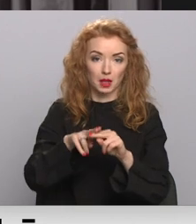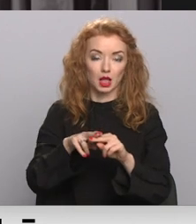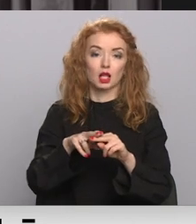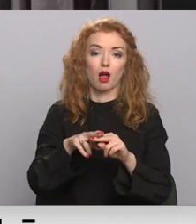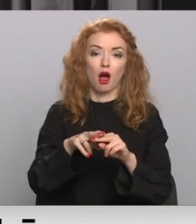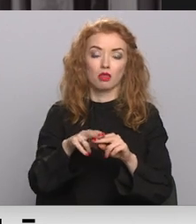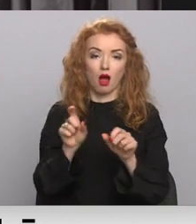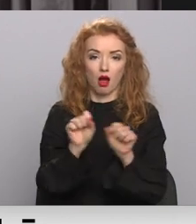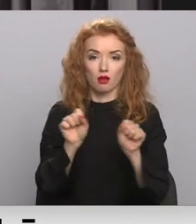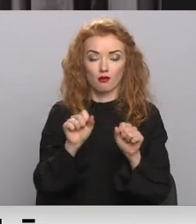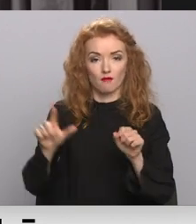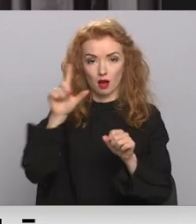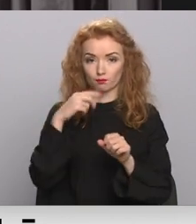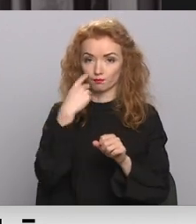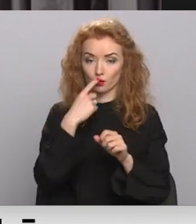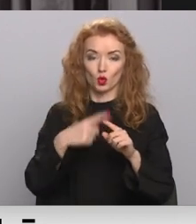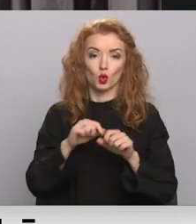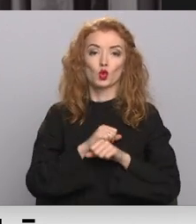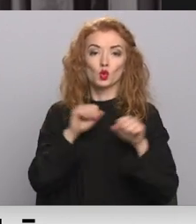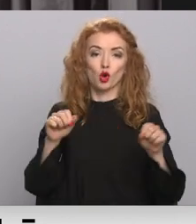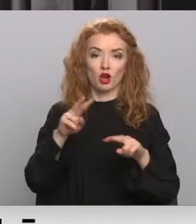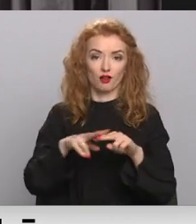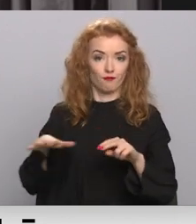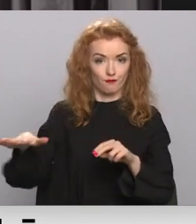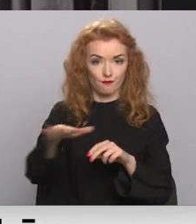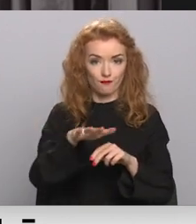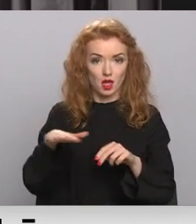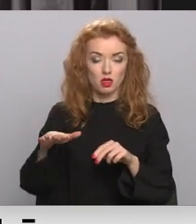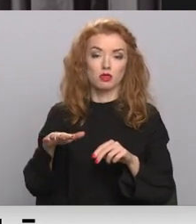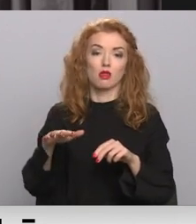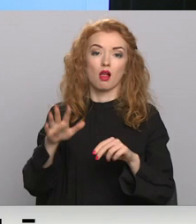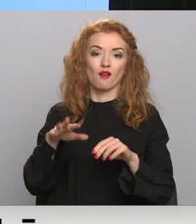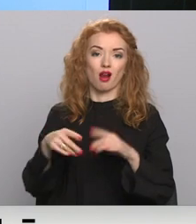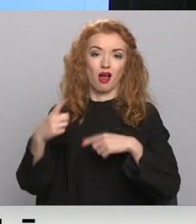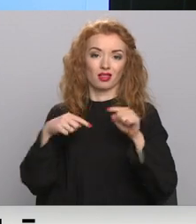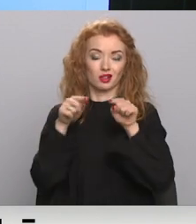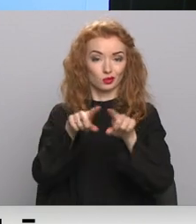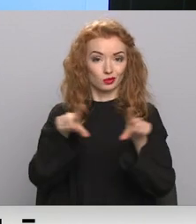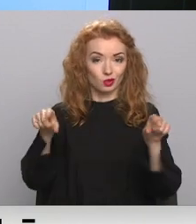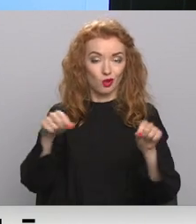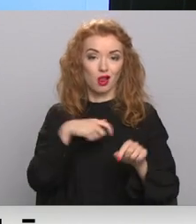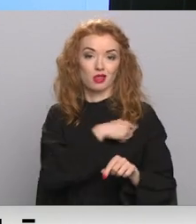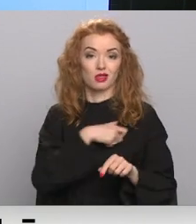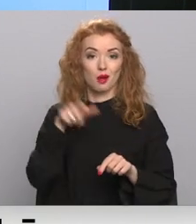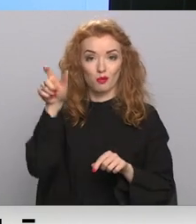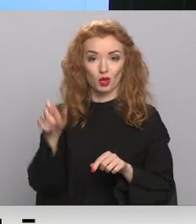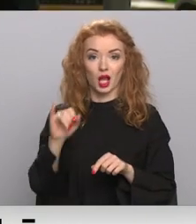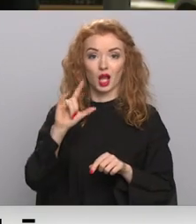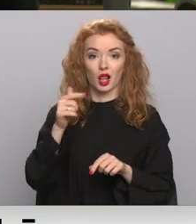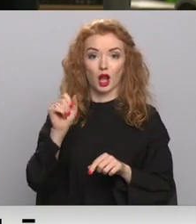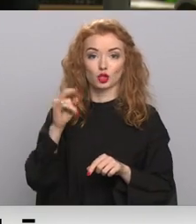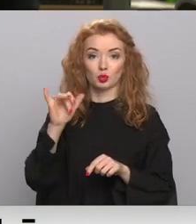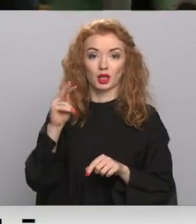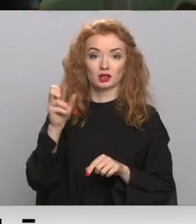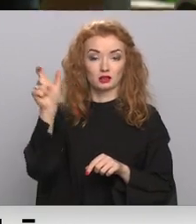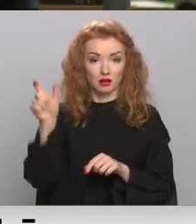politiku veidot drošāku vidi attiecībā uz skolu atgriežanos. Saimas deputāti Ilga Šoplīnska pauda sašatumu,